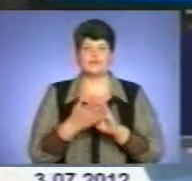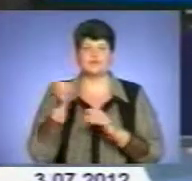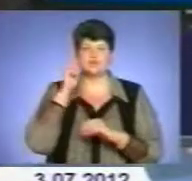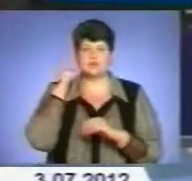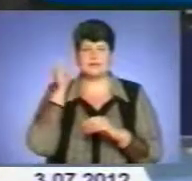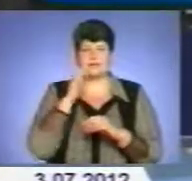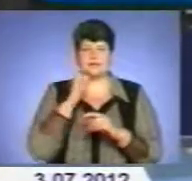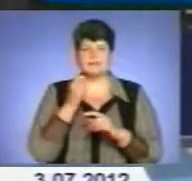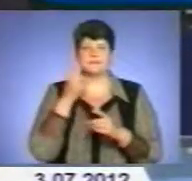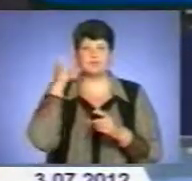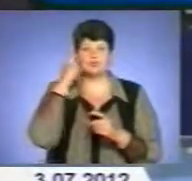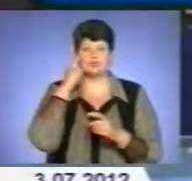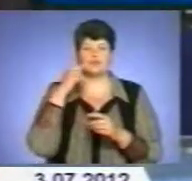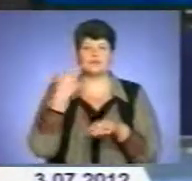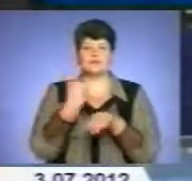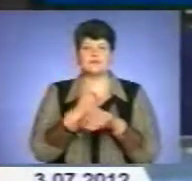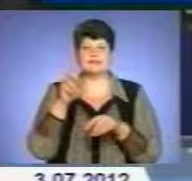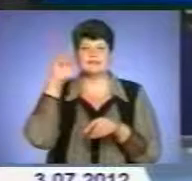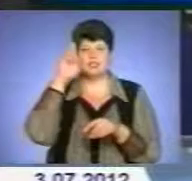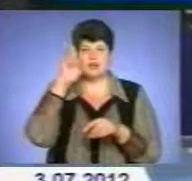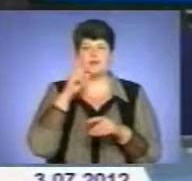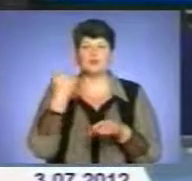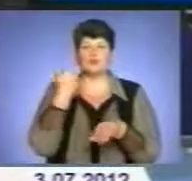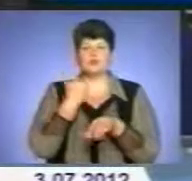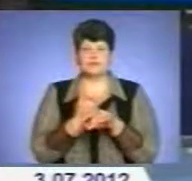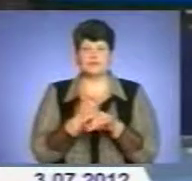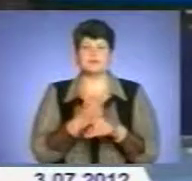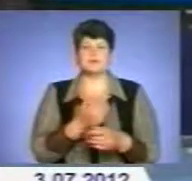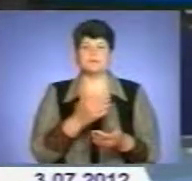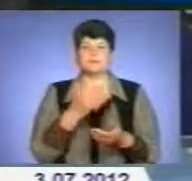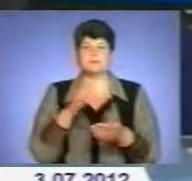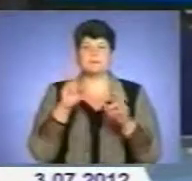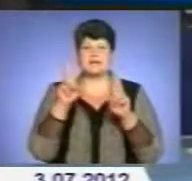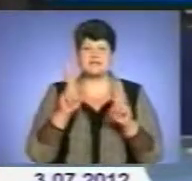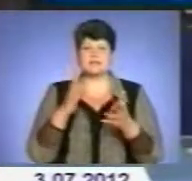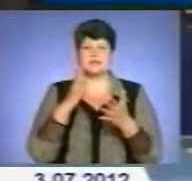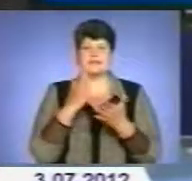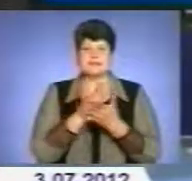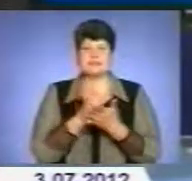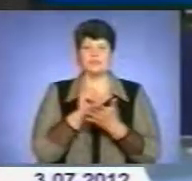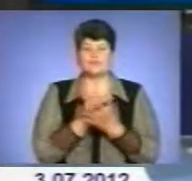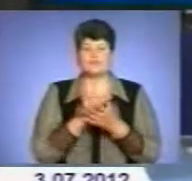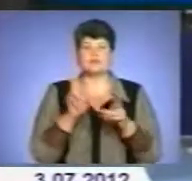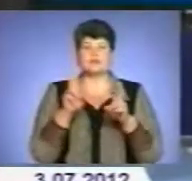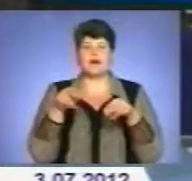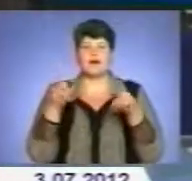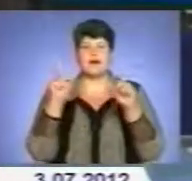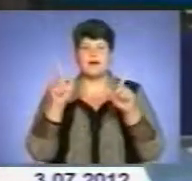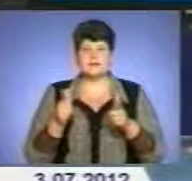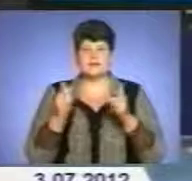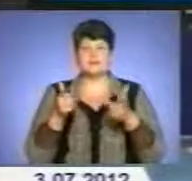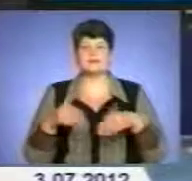На переконання глави держави, основними принципами соціальних реформ мають стати гарантії надання адекватної